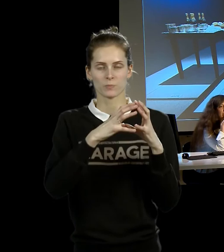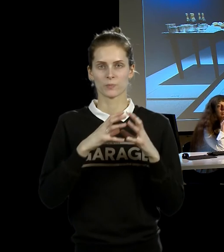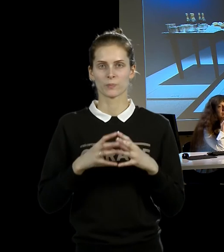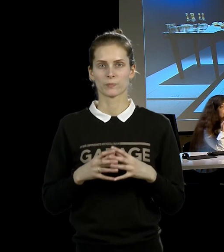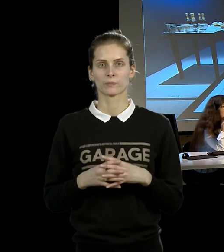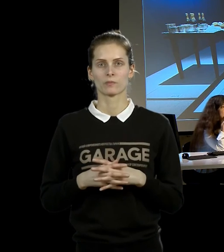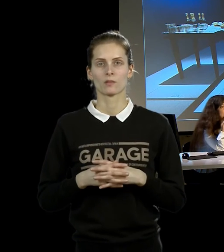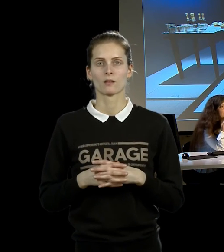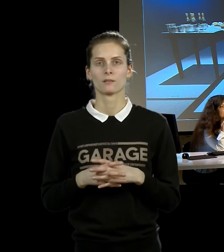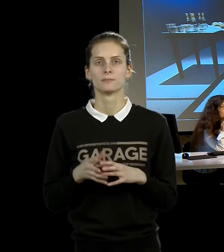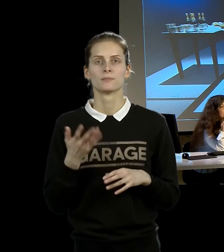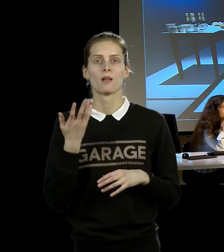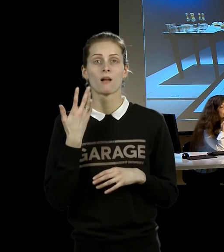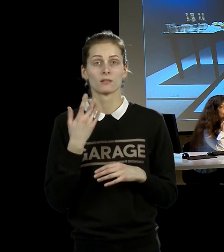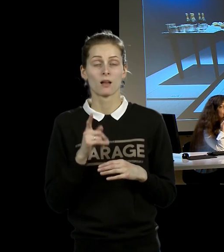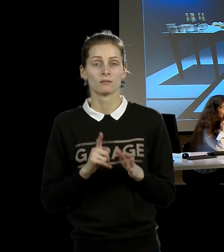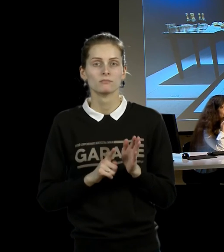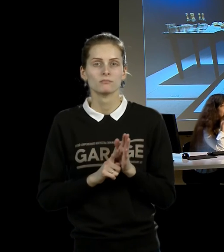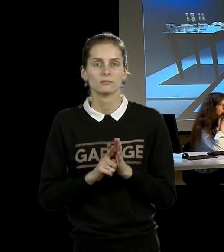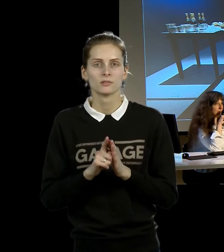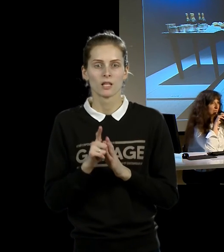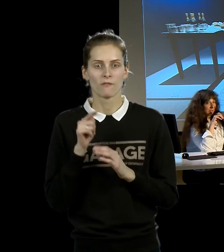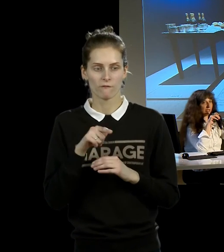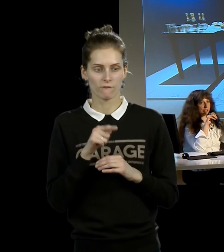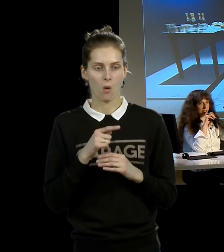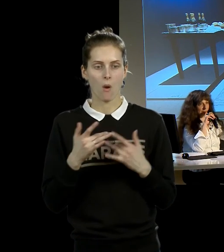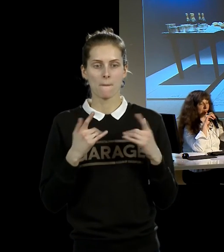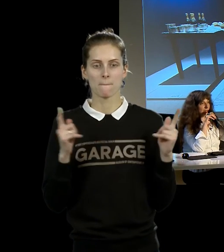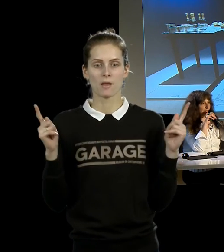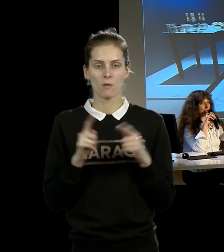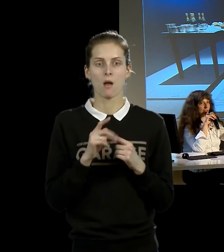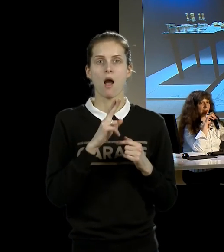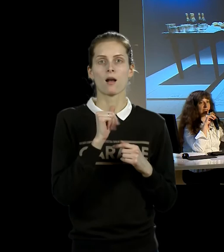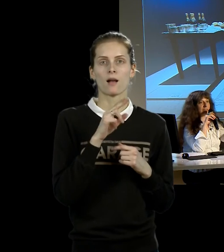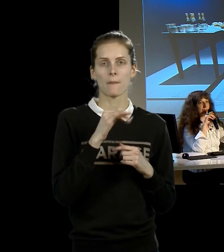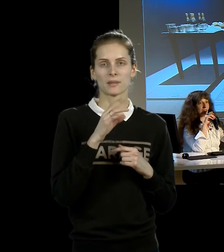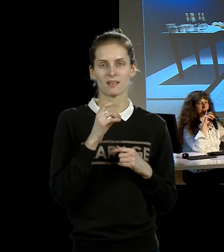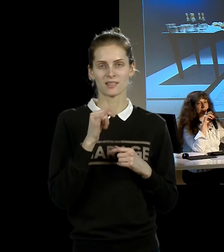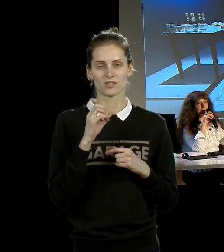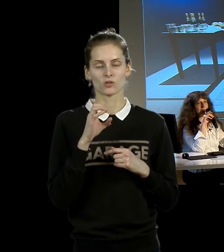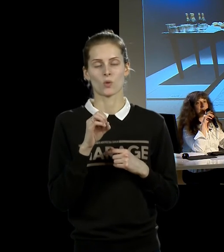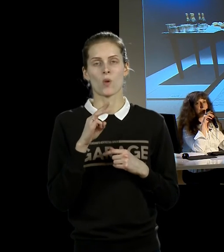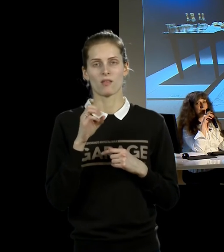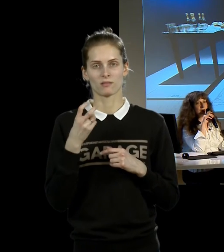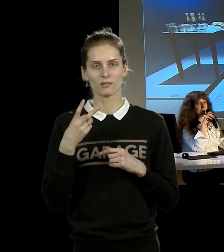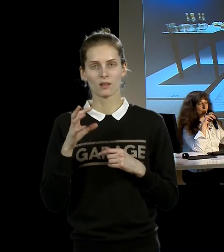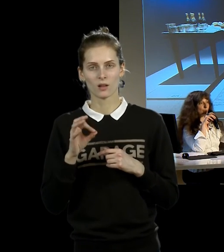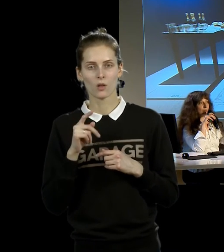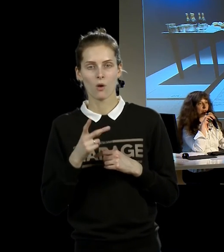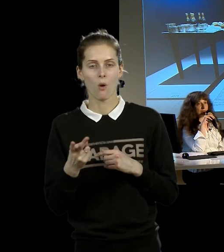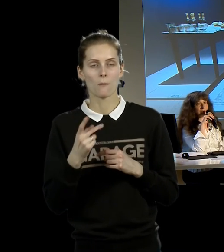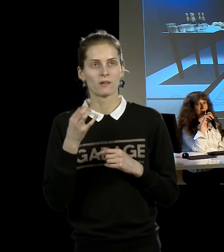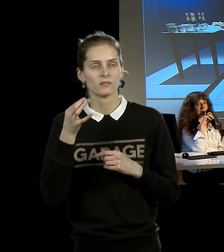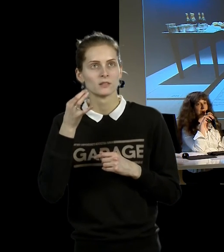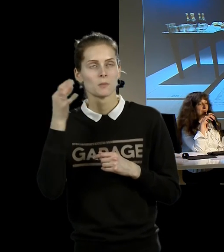вспоминают о своих биографиях, это не просто вот это некие слаженное единство, слаженный механизм из